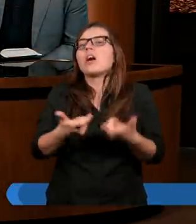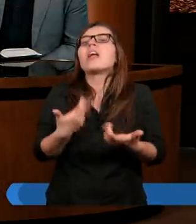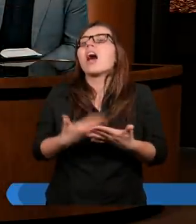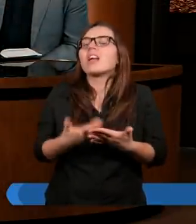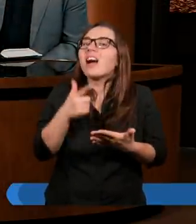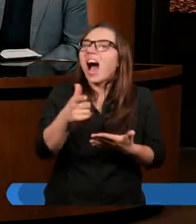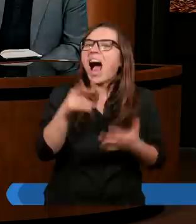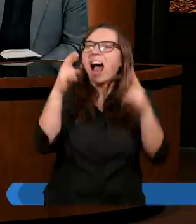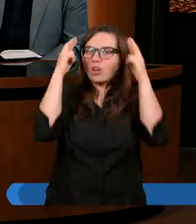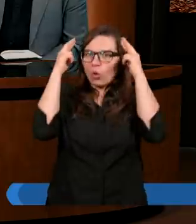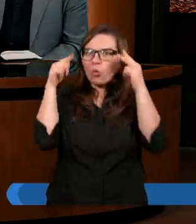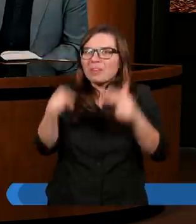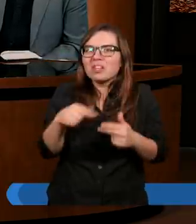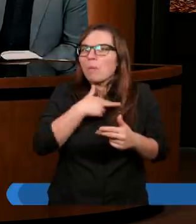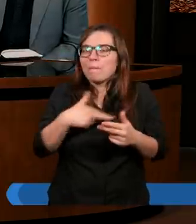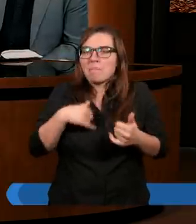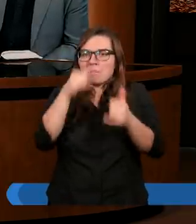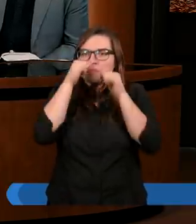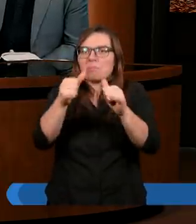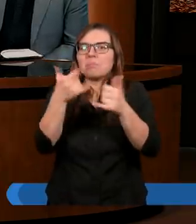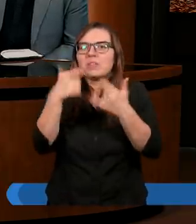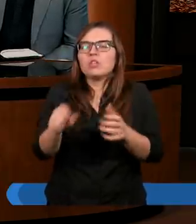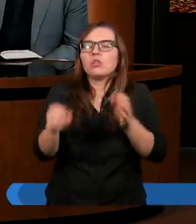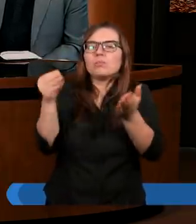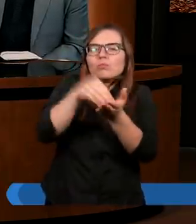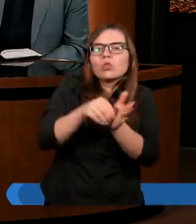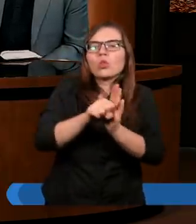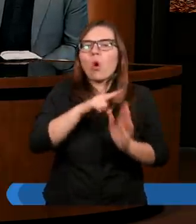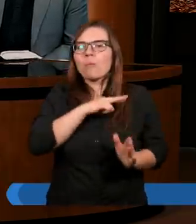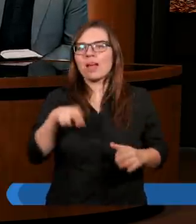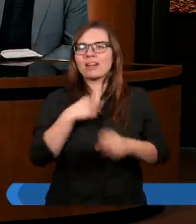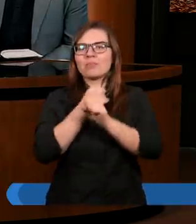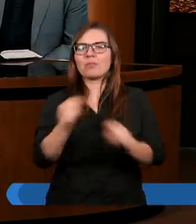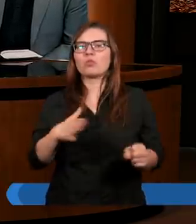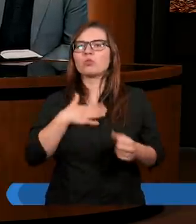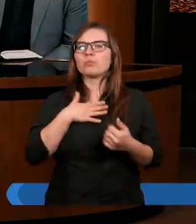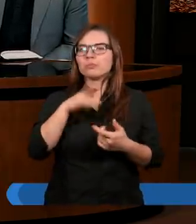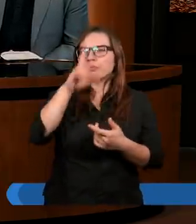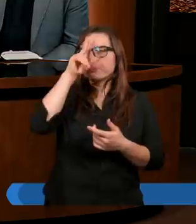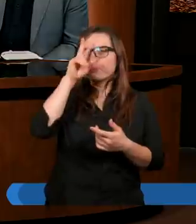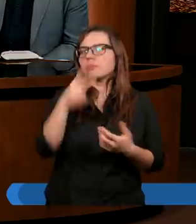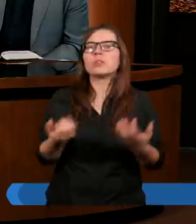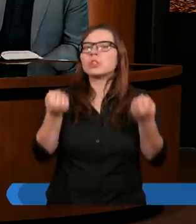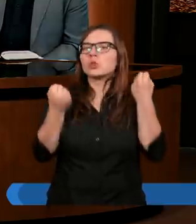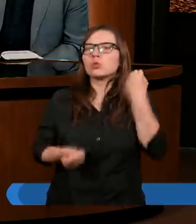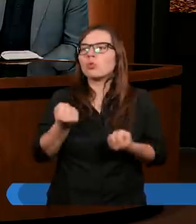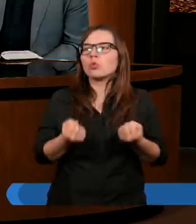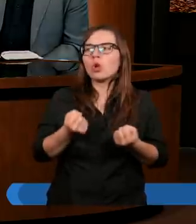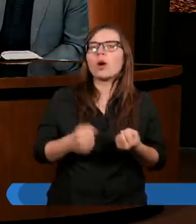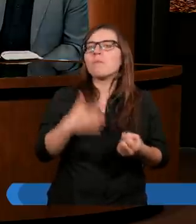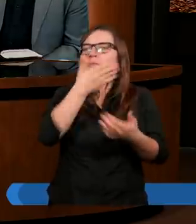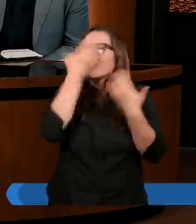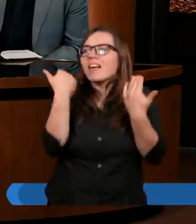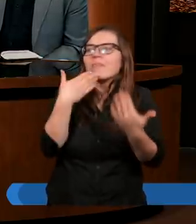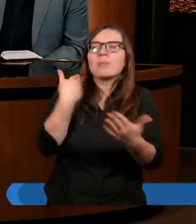zrozumienie tego, że my nic nie możemy dodać do naszego zbawienia, jest jakość ludzkości trudne do przyjęcia, chociaż nie wiem